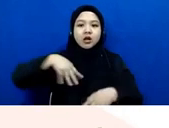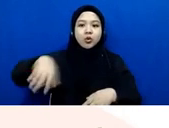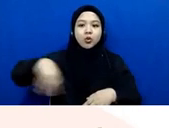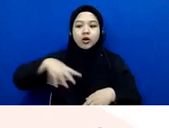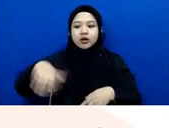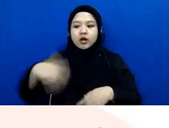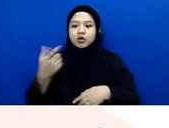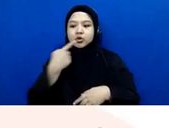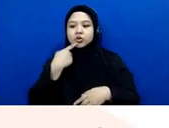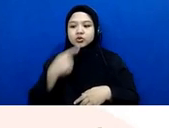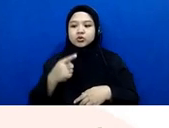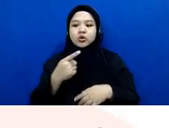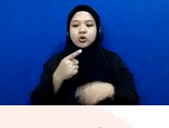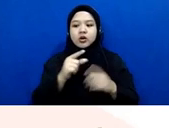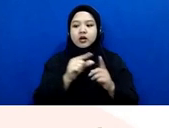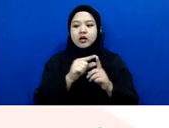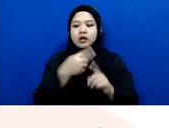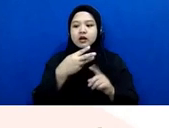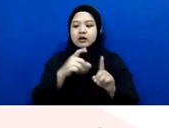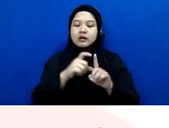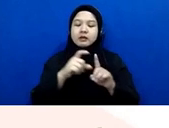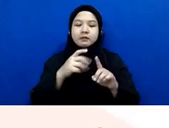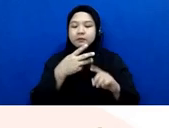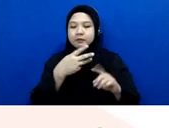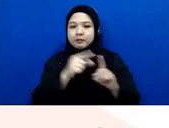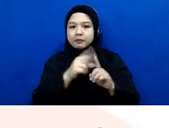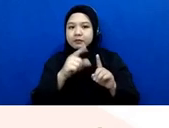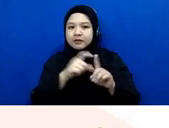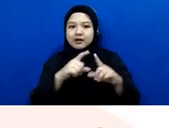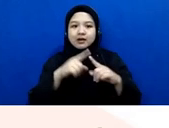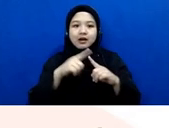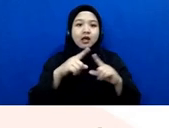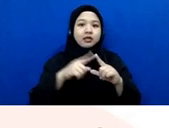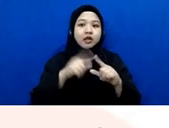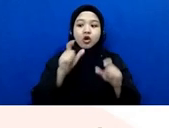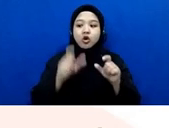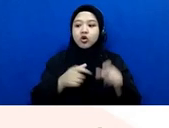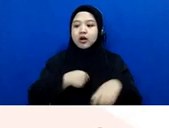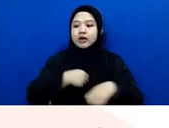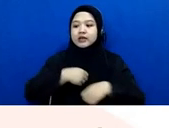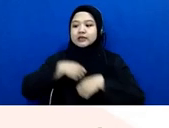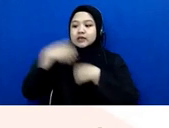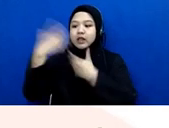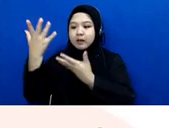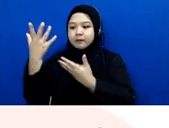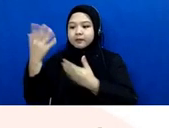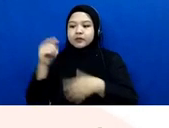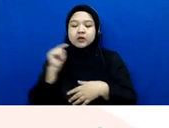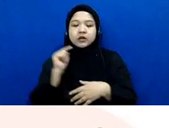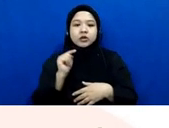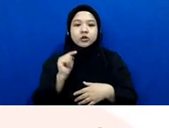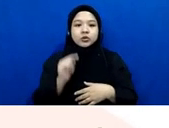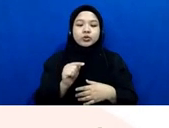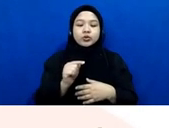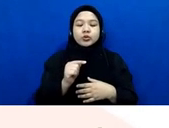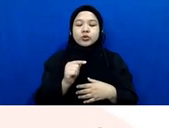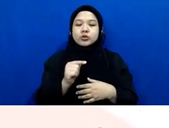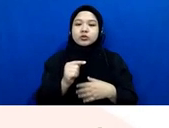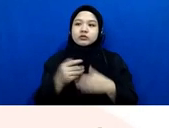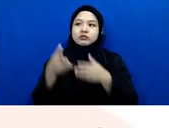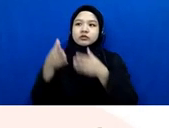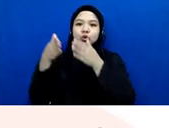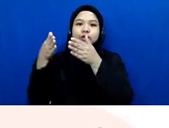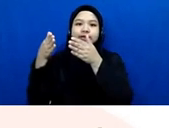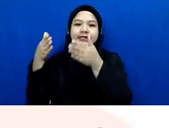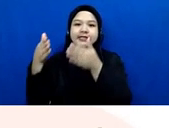keperdataan yang dialami oleh pemeluk agama Islam itu menjadi jurisdiksi peradilan agama